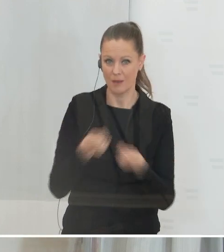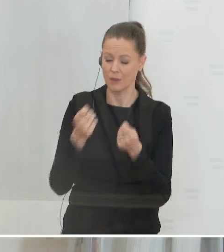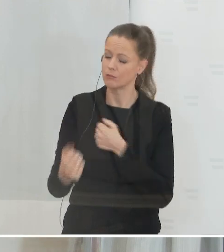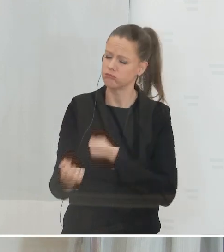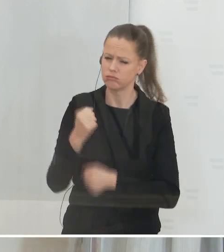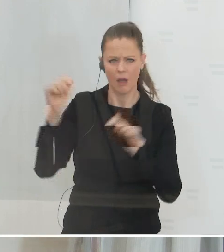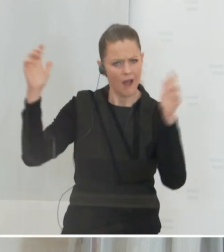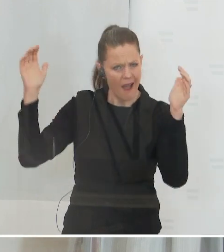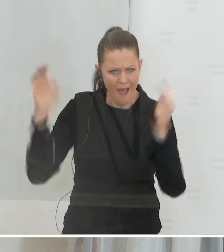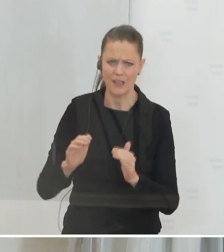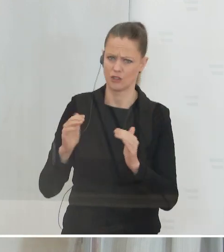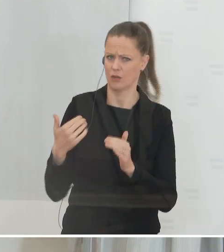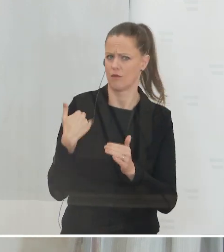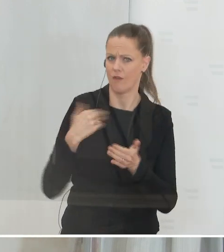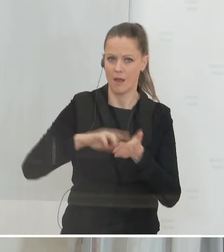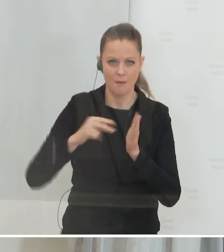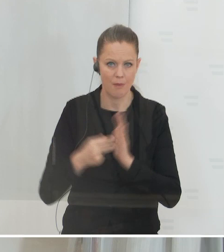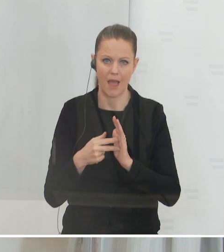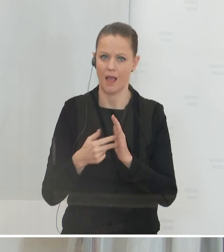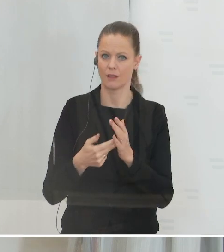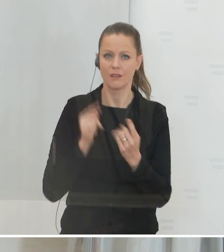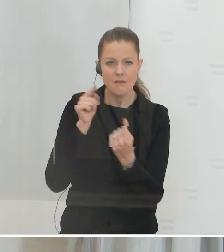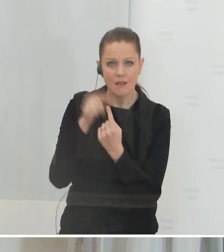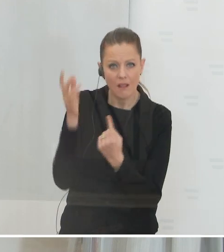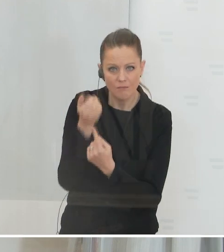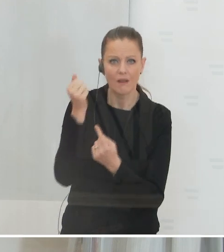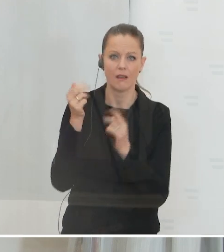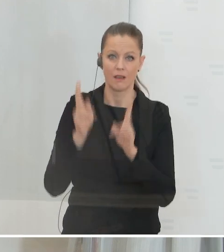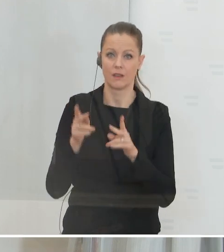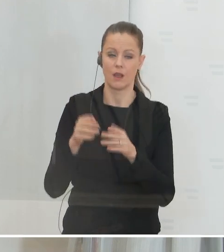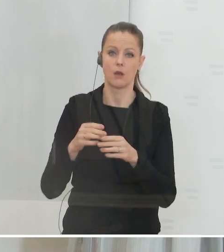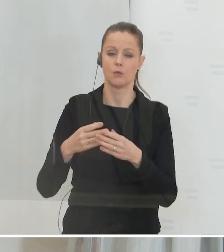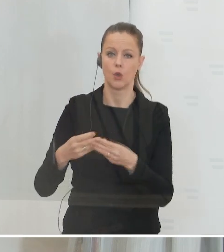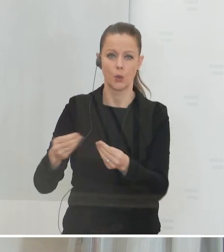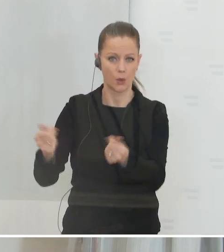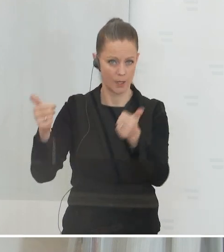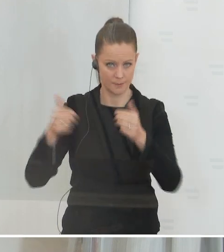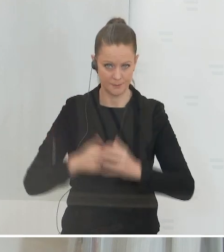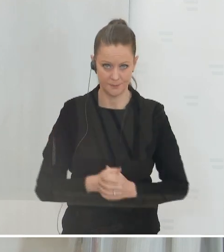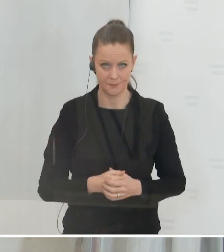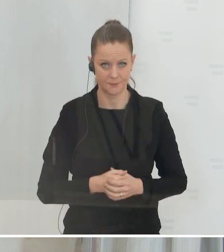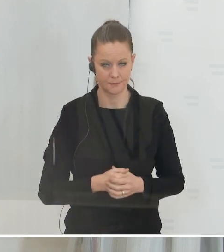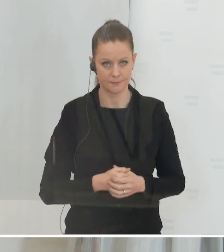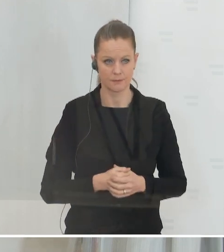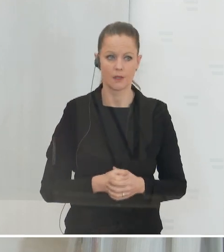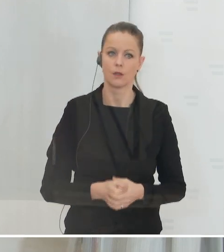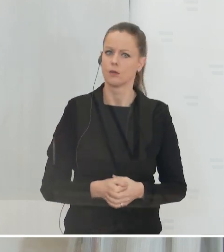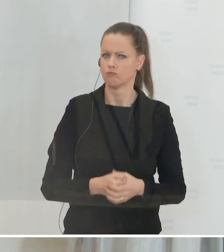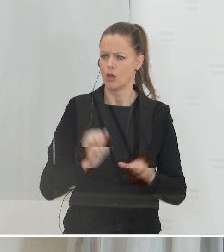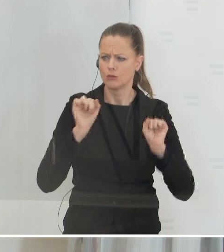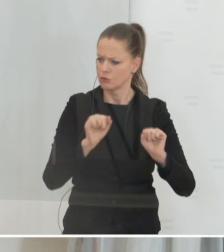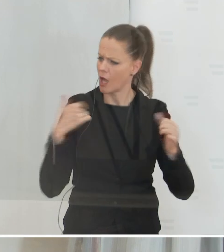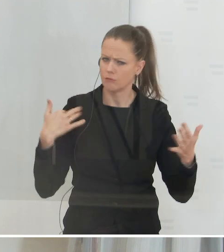Einschränkungen geplant war und ausgerichtet war, wie geplant ausläufen lassen. Die reguläre Kurzarbeit